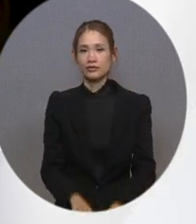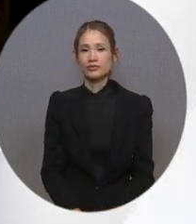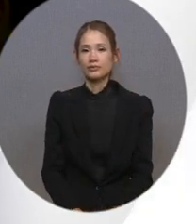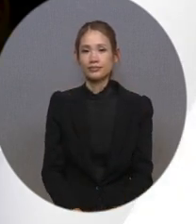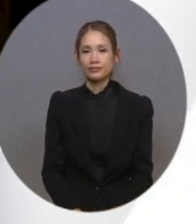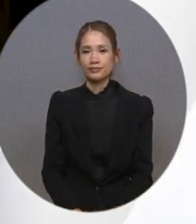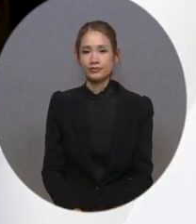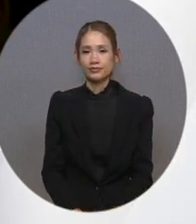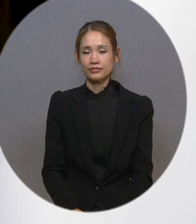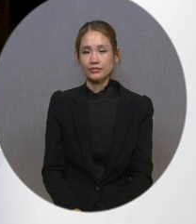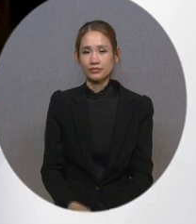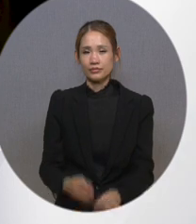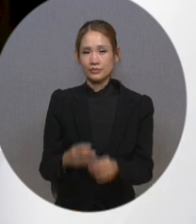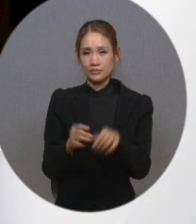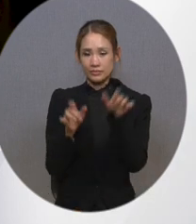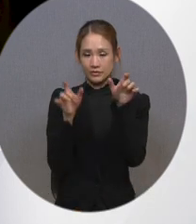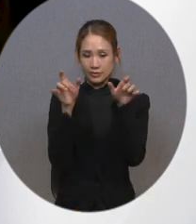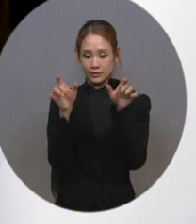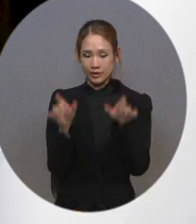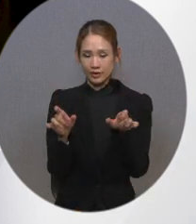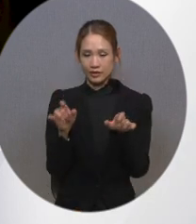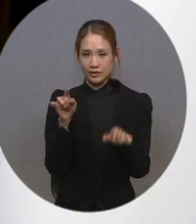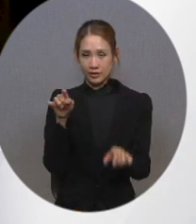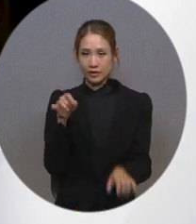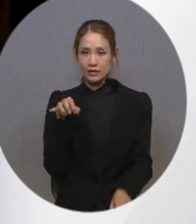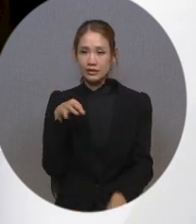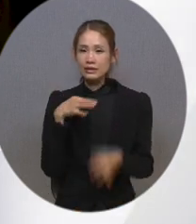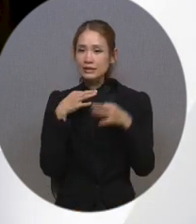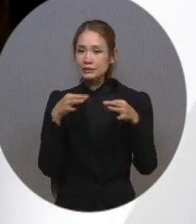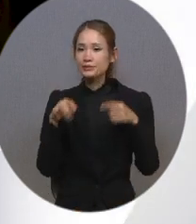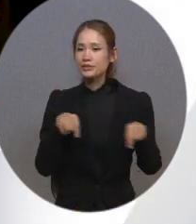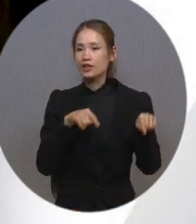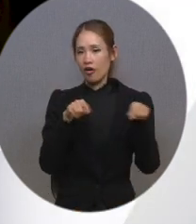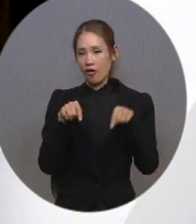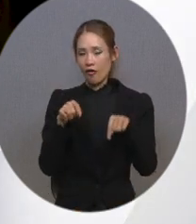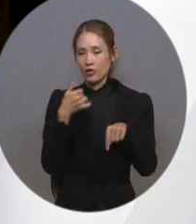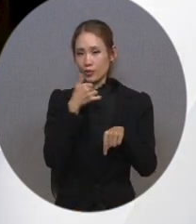네 번째 위치한 음성 안내 확인 버튼을 누르시면